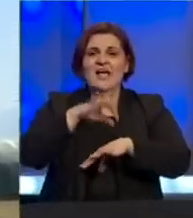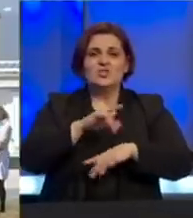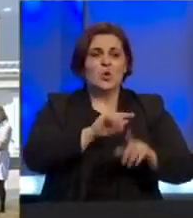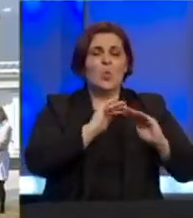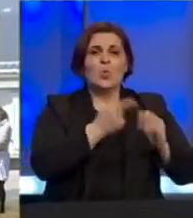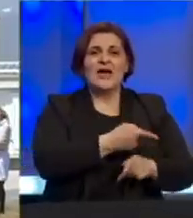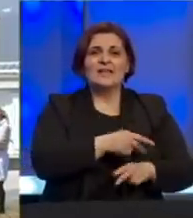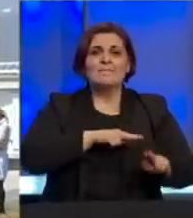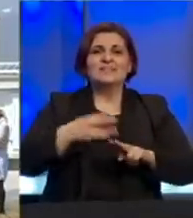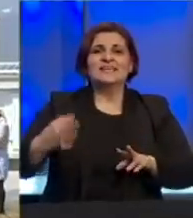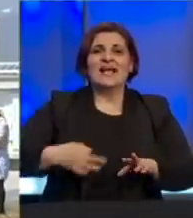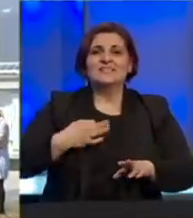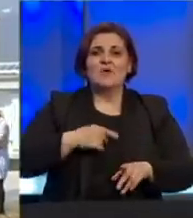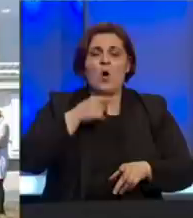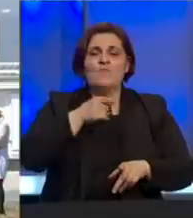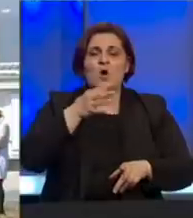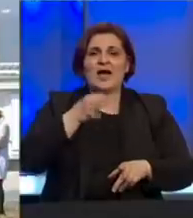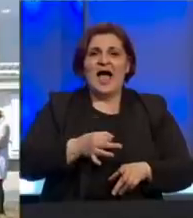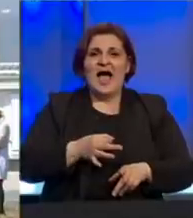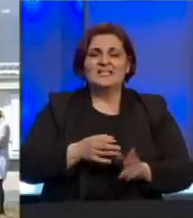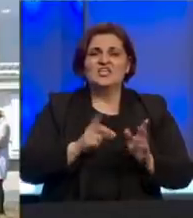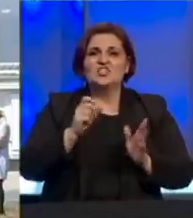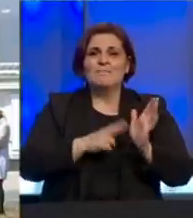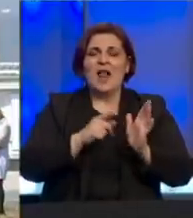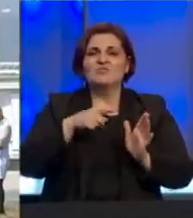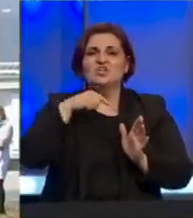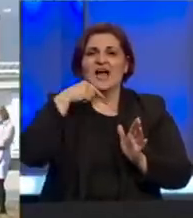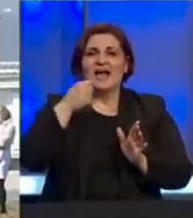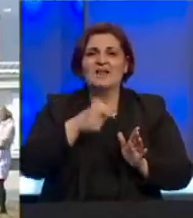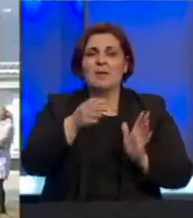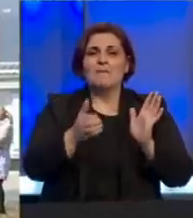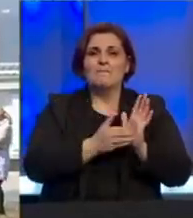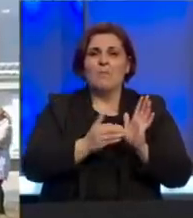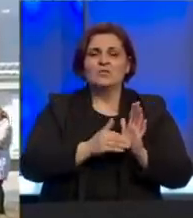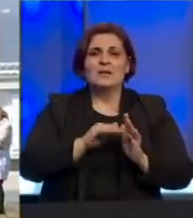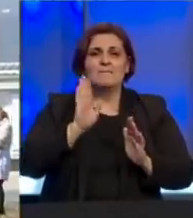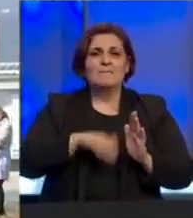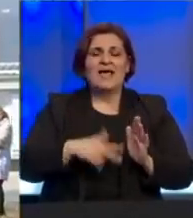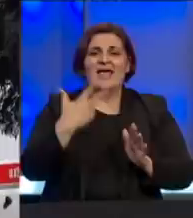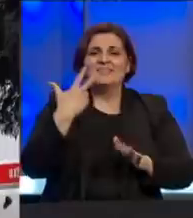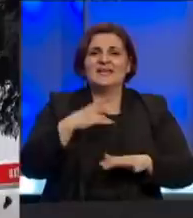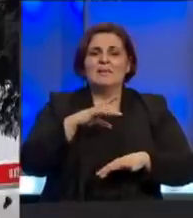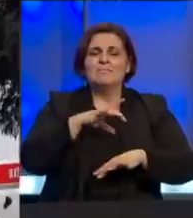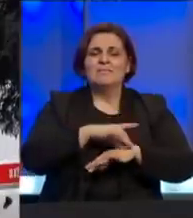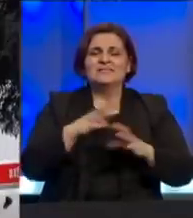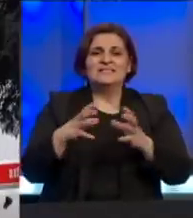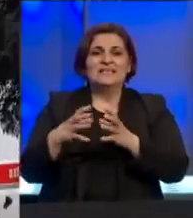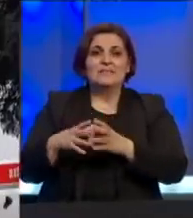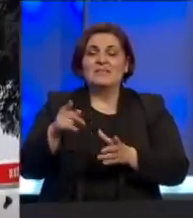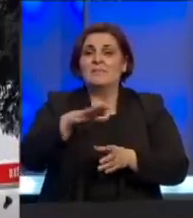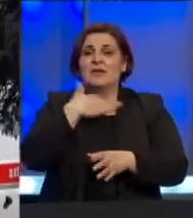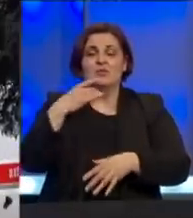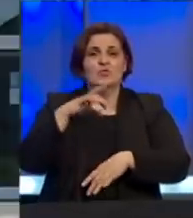karantenama. Ministrica zdravstva Unskosanskog kantona Nermina Čemalović ističe da bi za to bila potrebna minimalno tri medicinska tima, te da oni nemaju